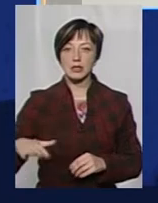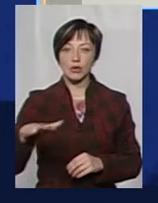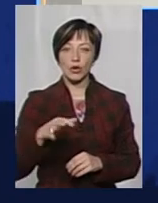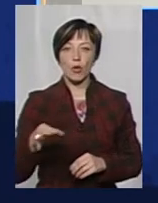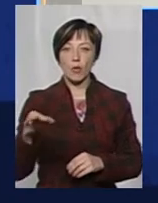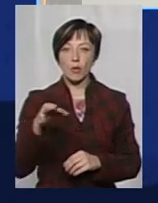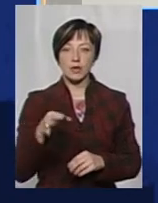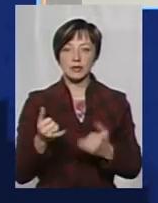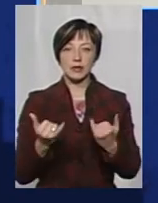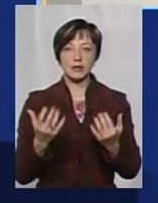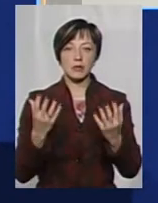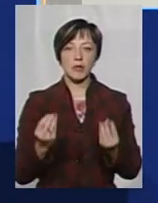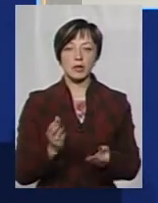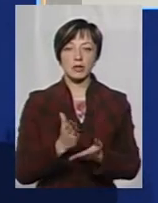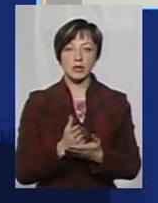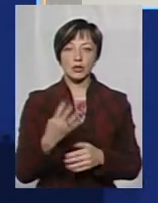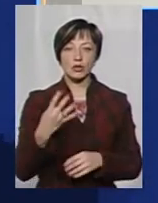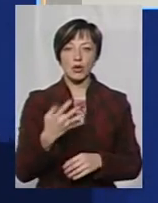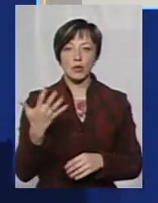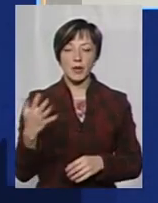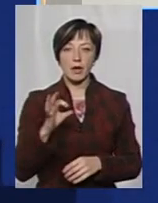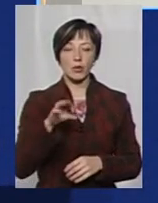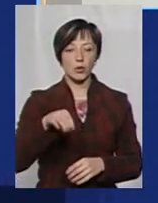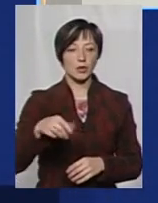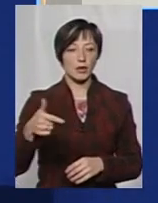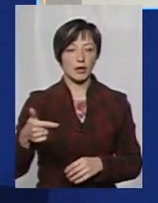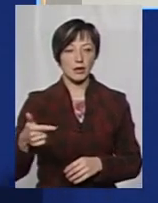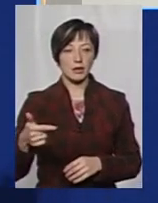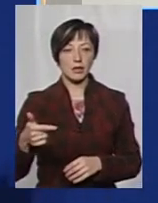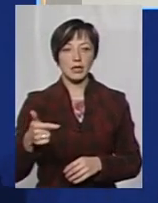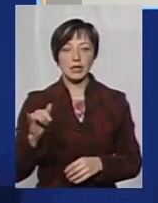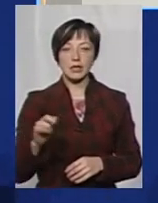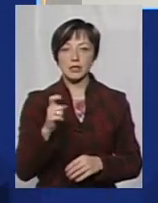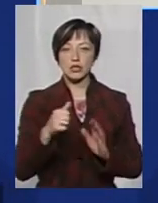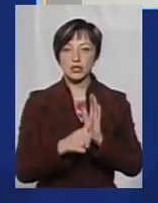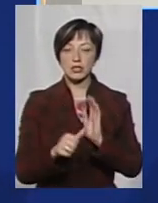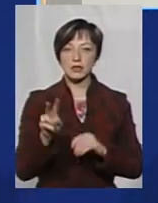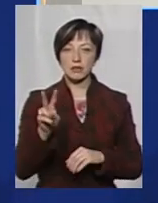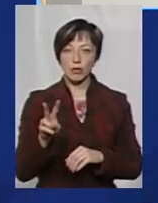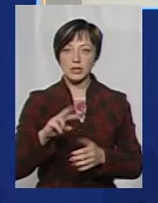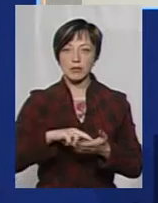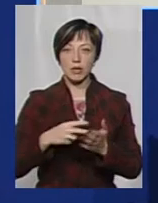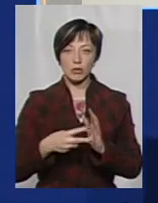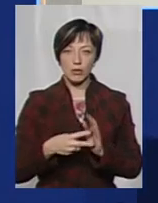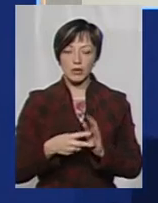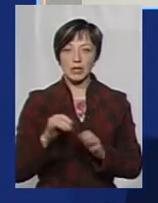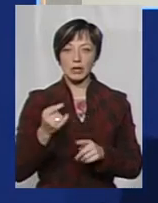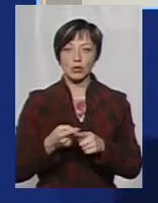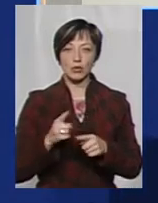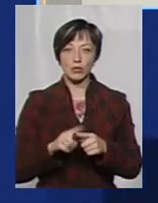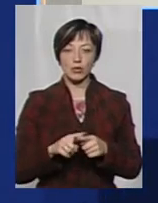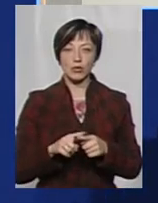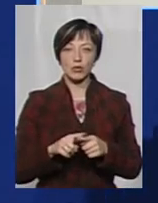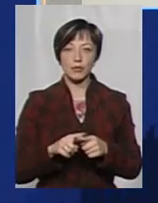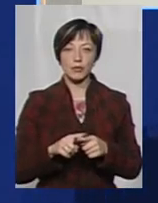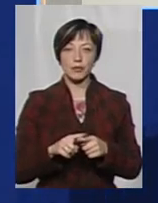області, на даний момент є вже 45 об'єднаних територіальних громад із 62 запланованих. І тому це